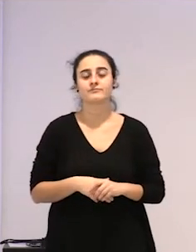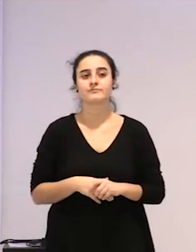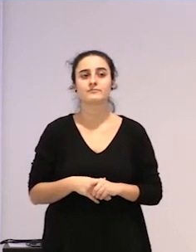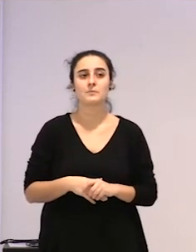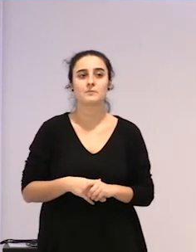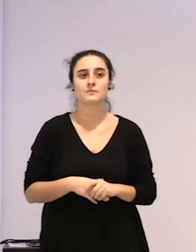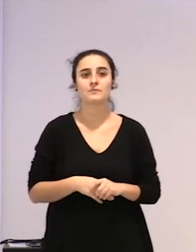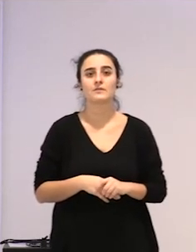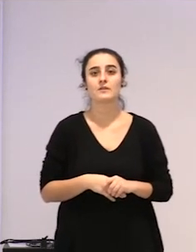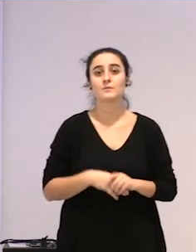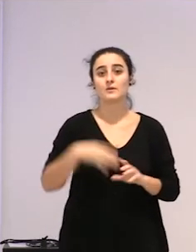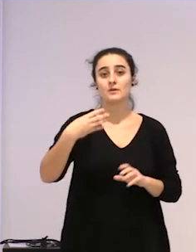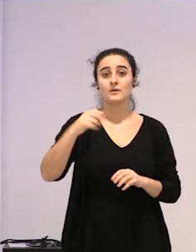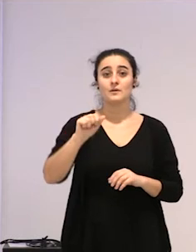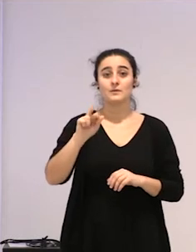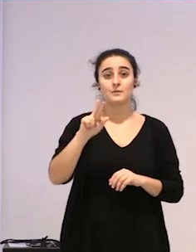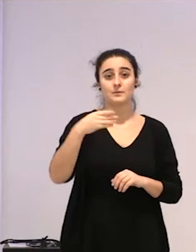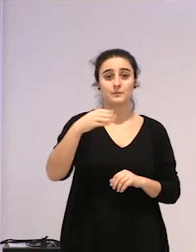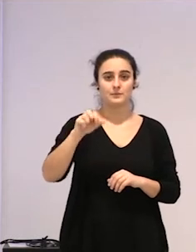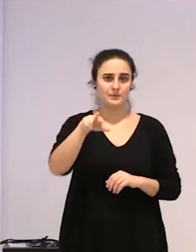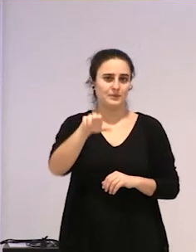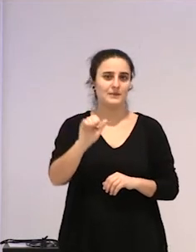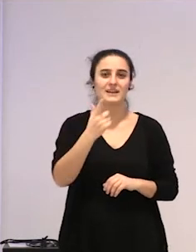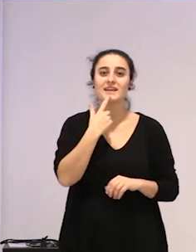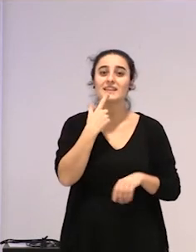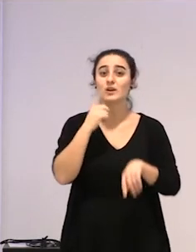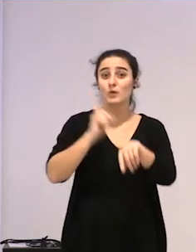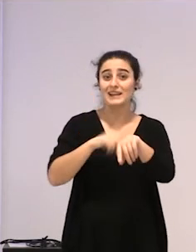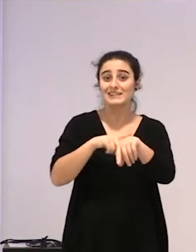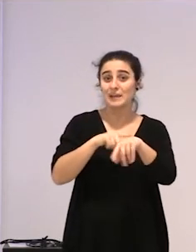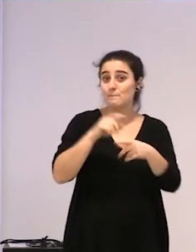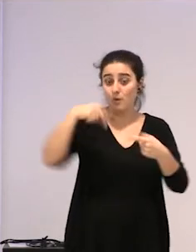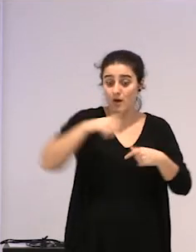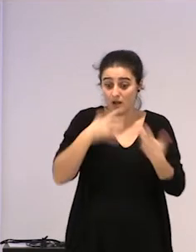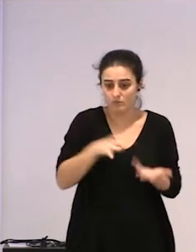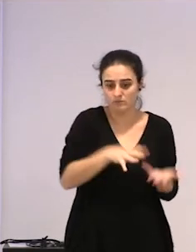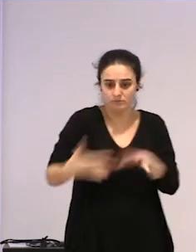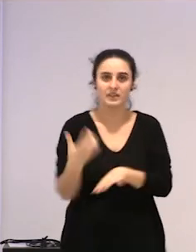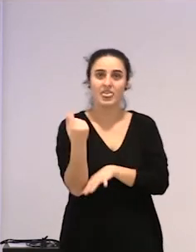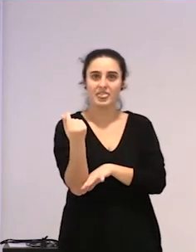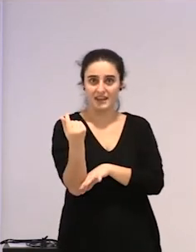barbara daimek esango duena, denbora, dirua bilakatu da gaur egun, eta honek esan nahi du,